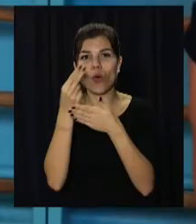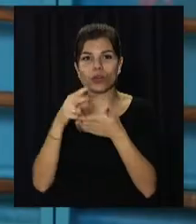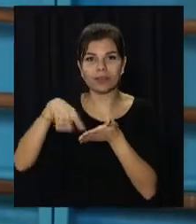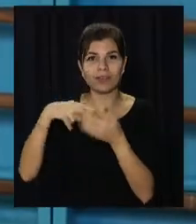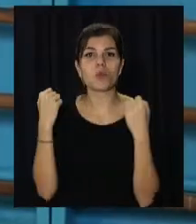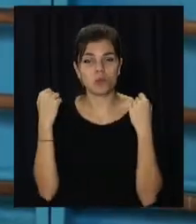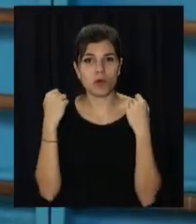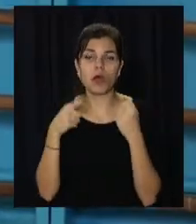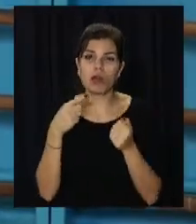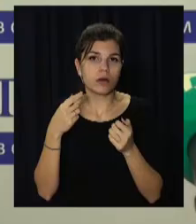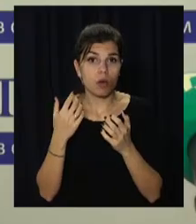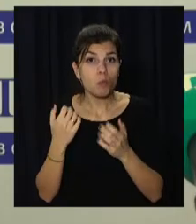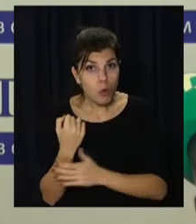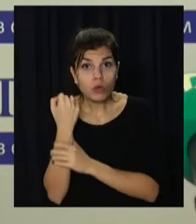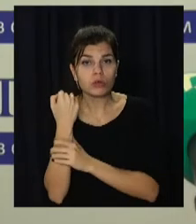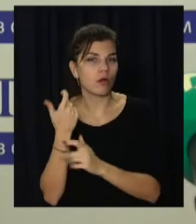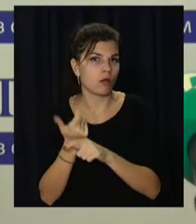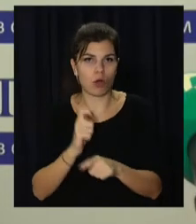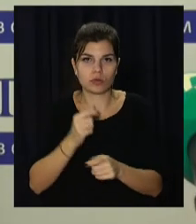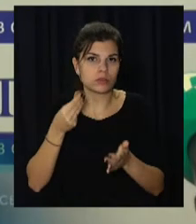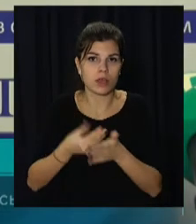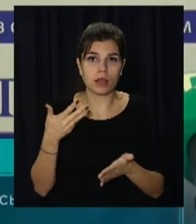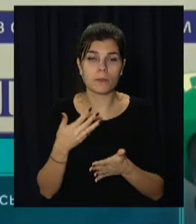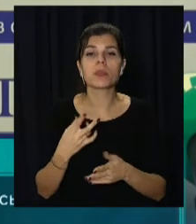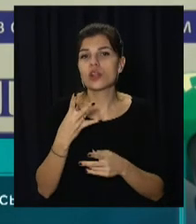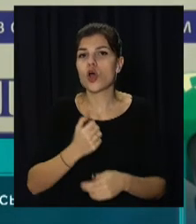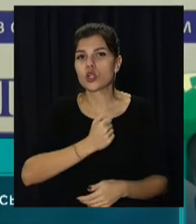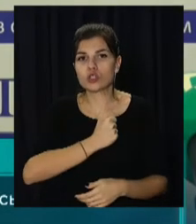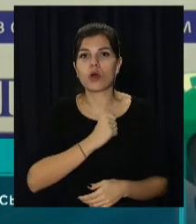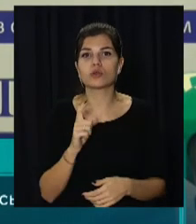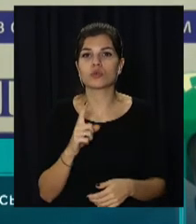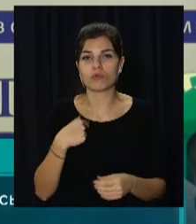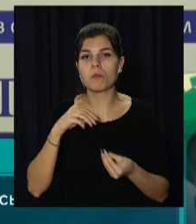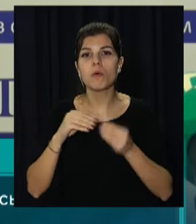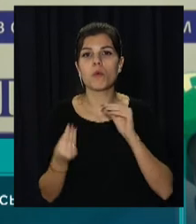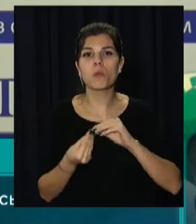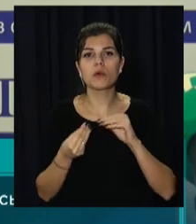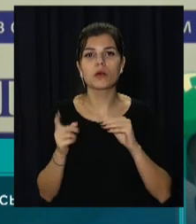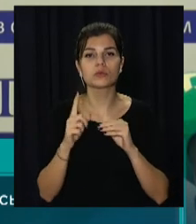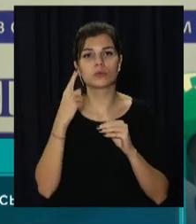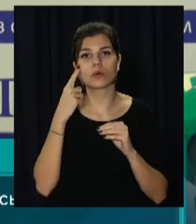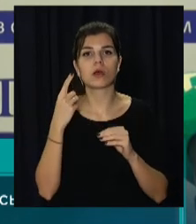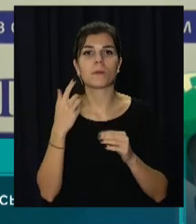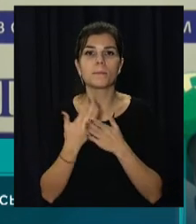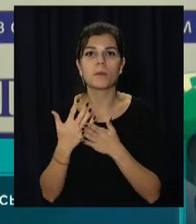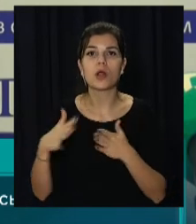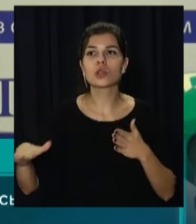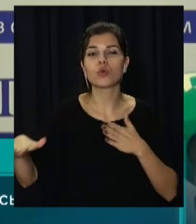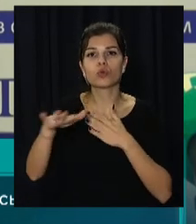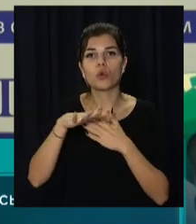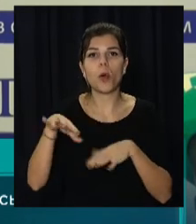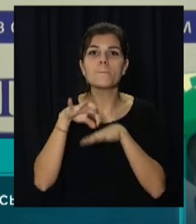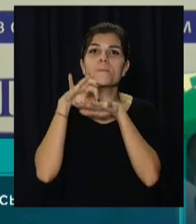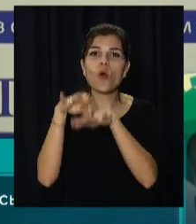таку підтримку цінують. На жаль, ми стикаємось з проблемою щодо локації території